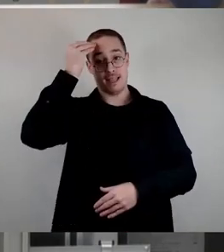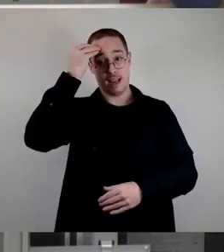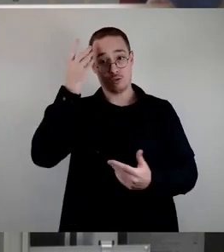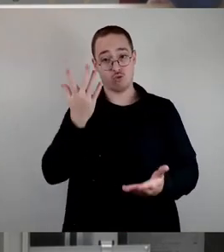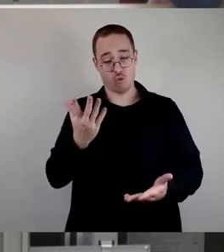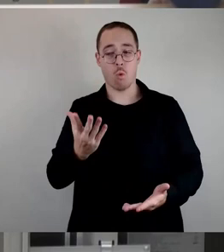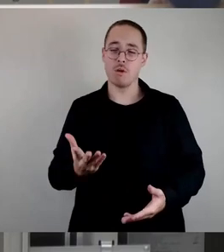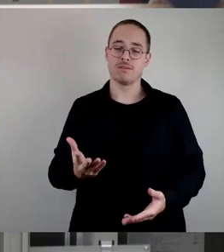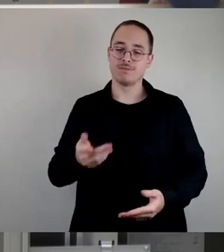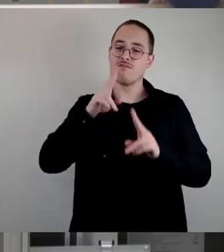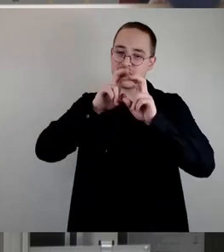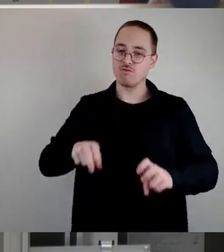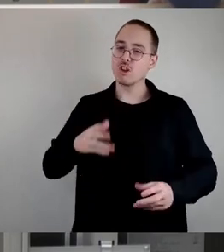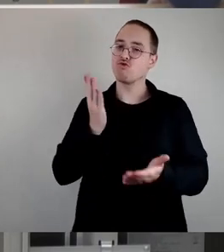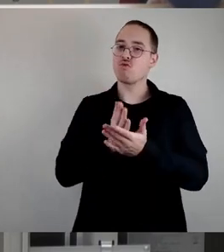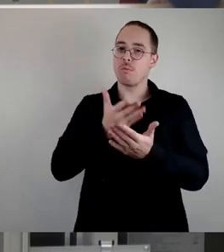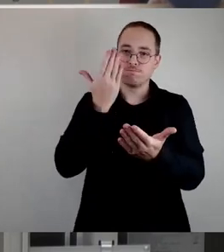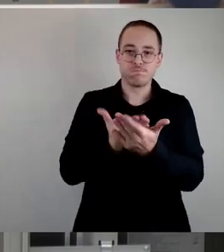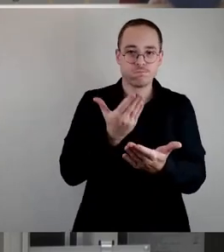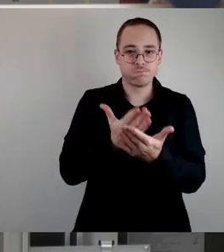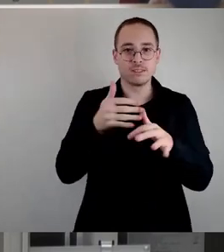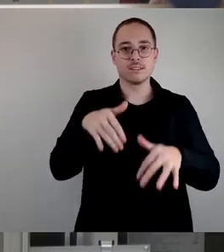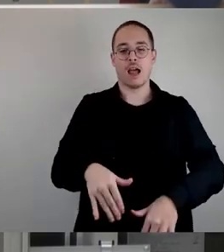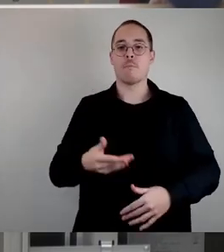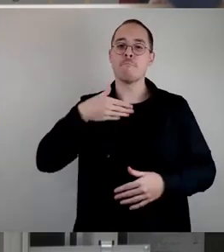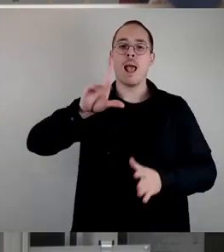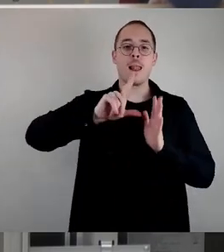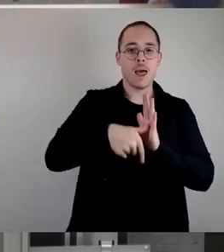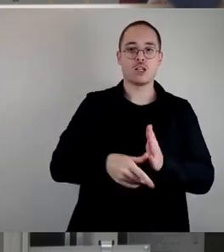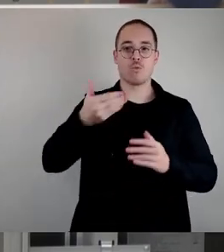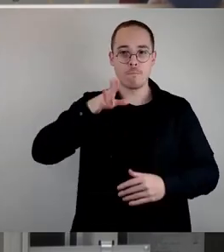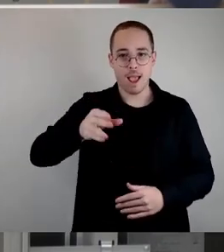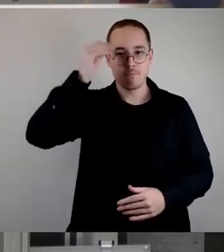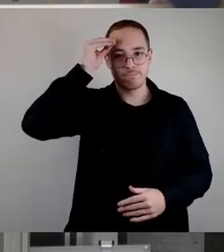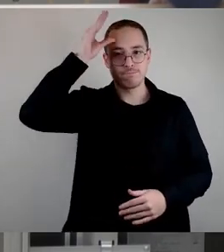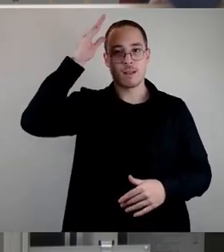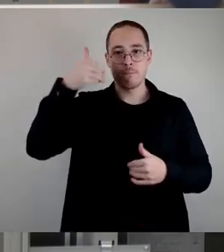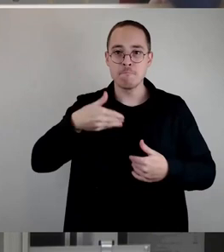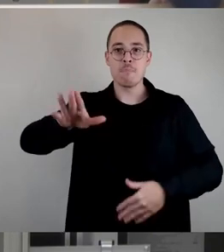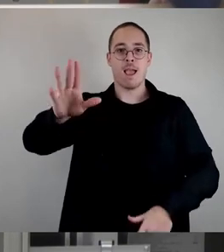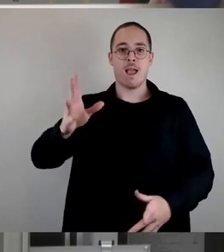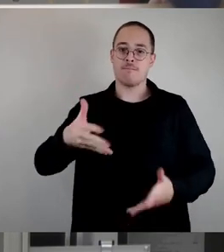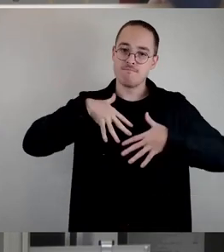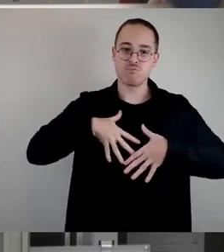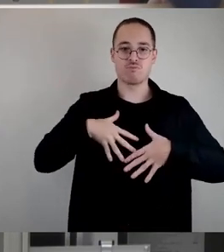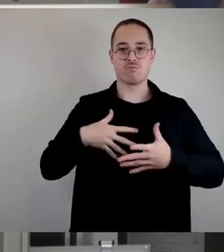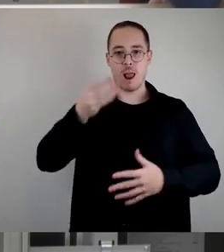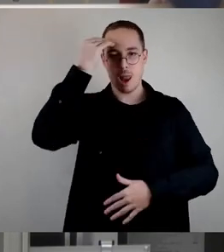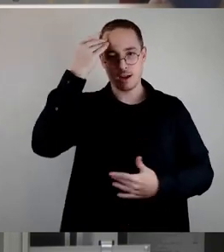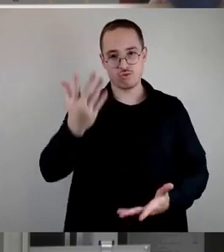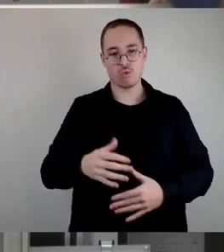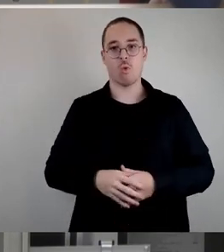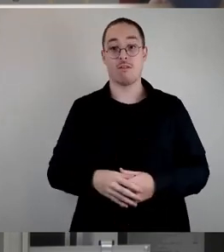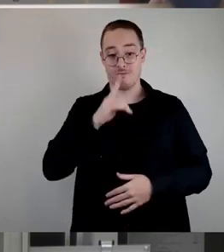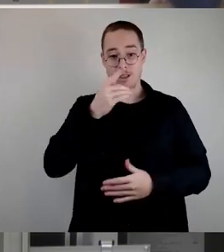Bildungsgerechtigkeit und Leistungsförderung. Es ist wissenschaftlich erwiesen, dass leistungsschwächere SchülerInnen vom längeren gemeinsamen Lernen profitieren